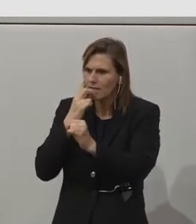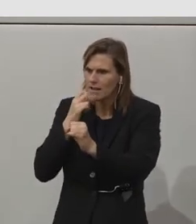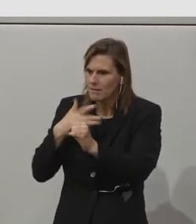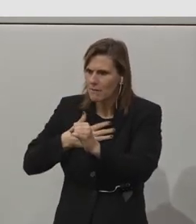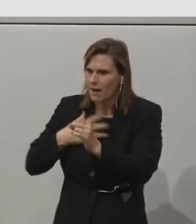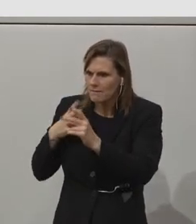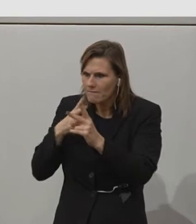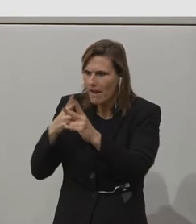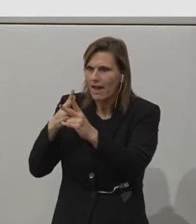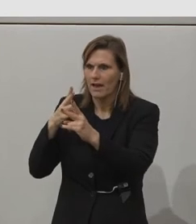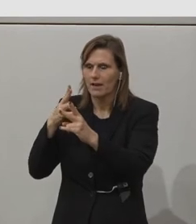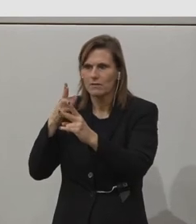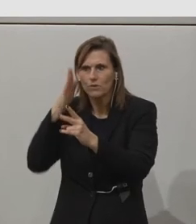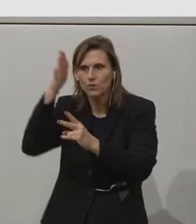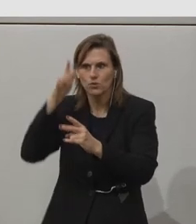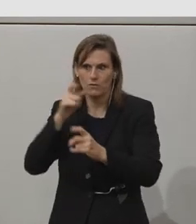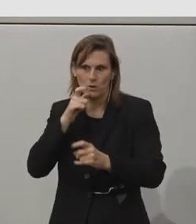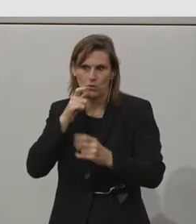in die berufliche Zukunft sein.